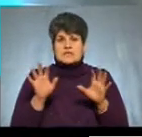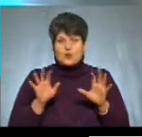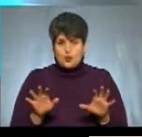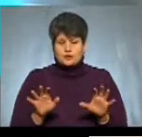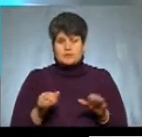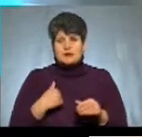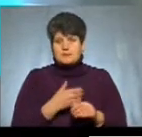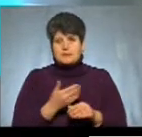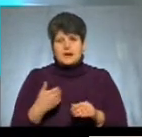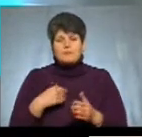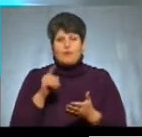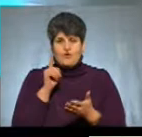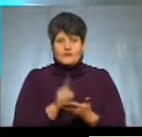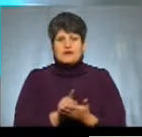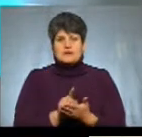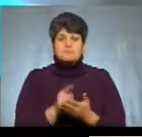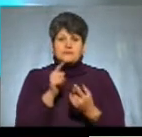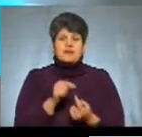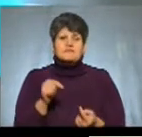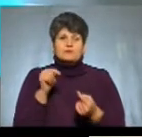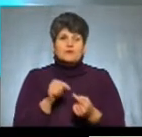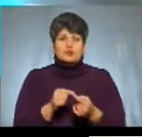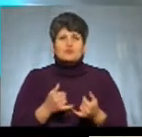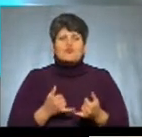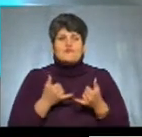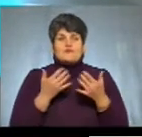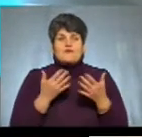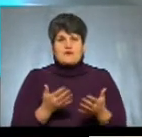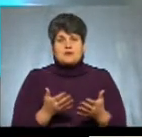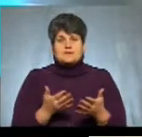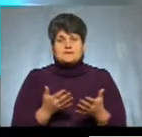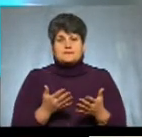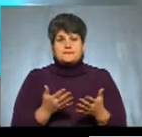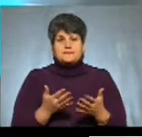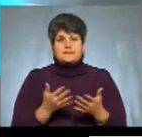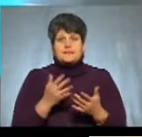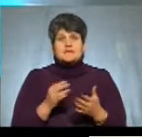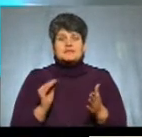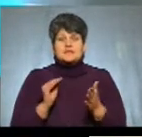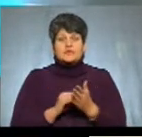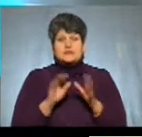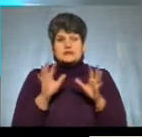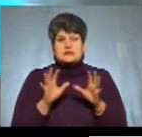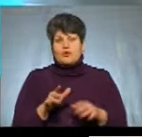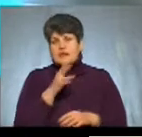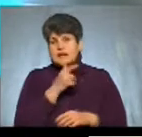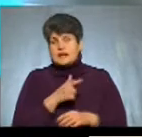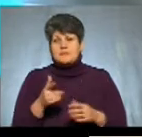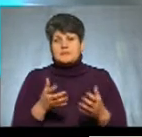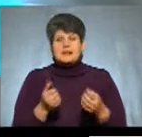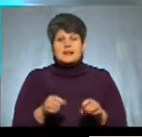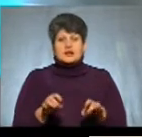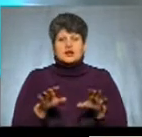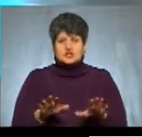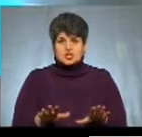ми повинні відповідно до повноважень, встановлений законом термін, прийняти рішення